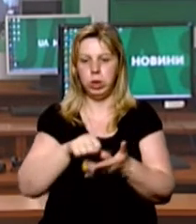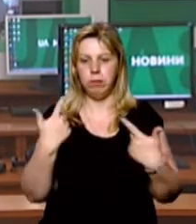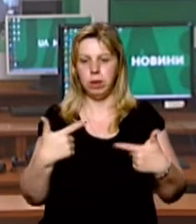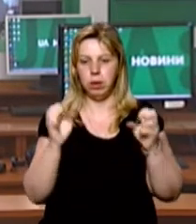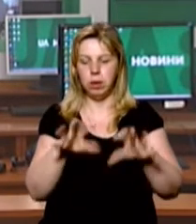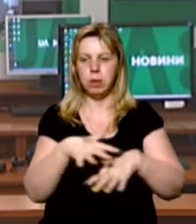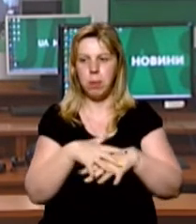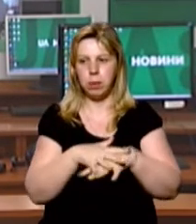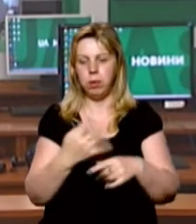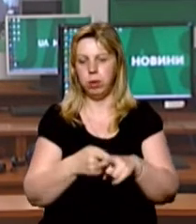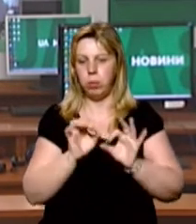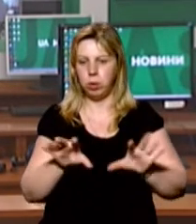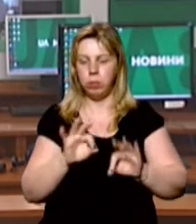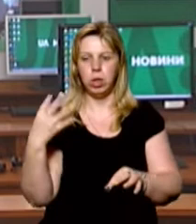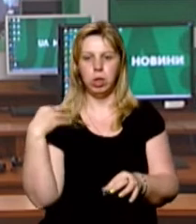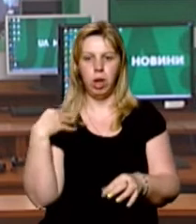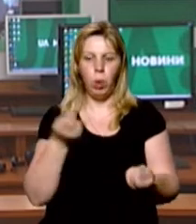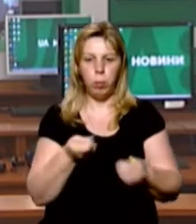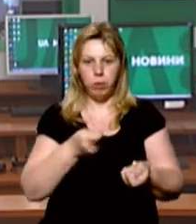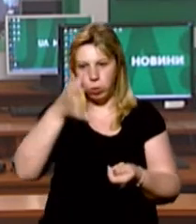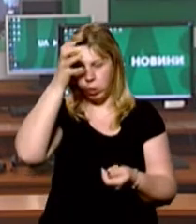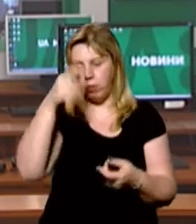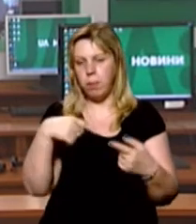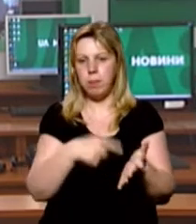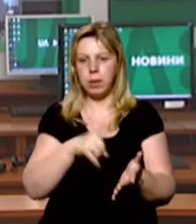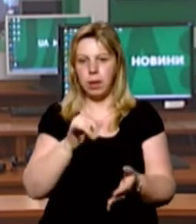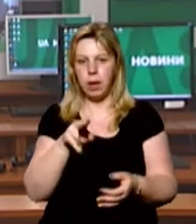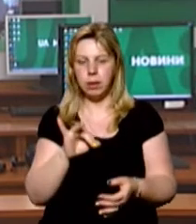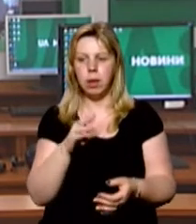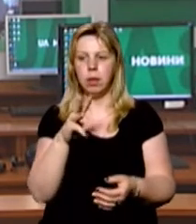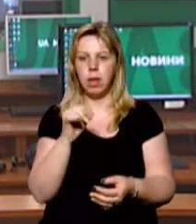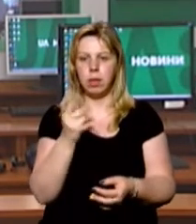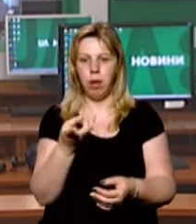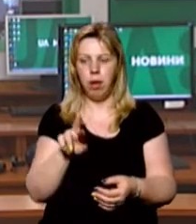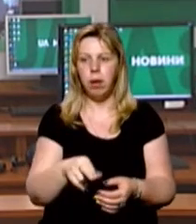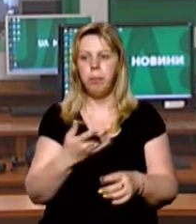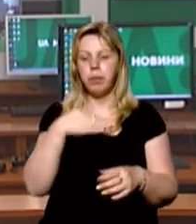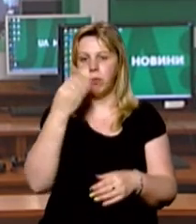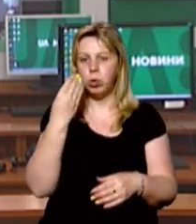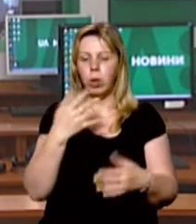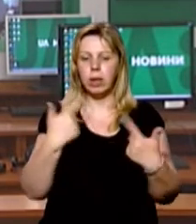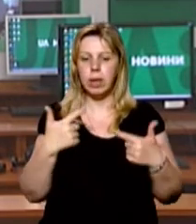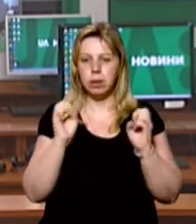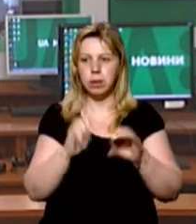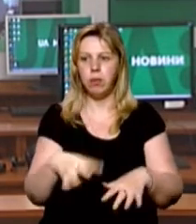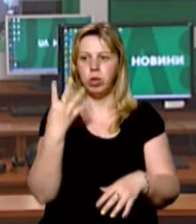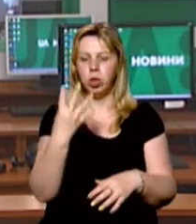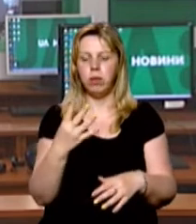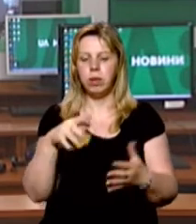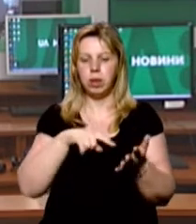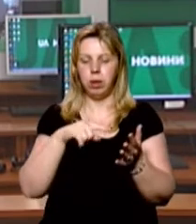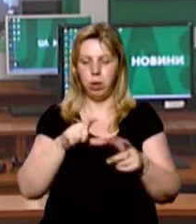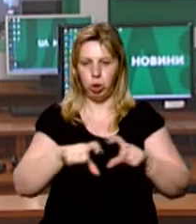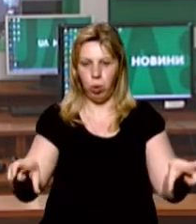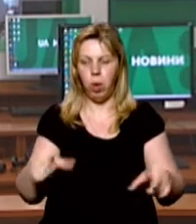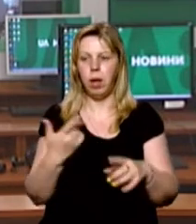ЗНО з математики. Про це розповіла начальниця управління освіти міськради Наталія Мухомедянова. В Ужгороді тестування проведуть у чотирьох навчальних